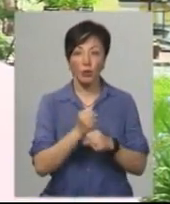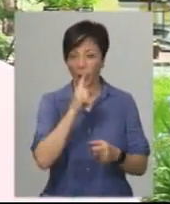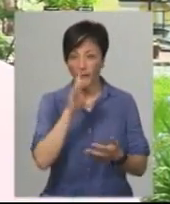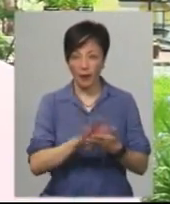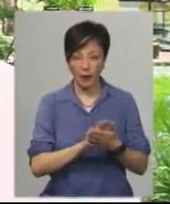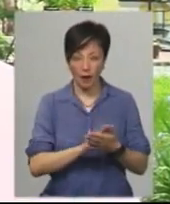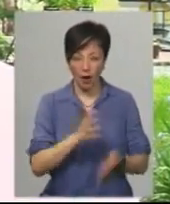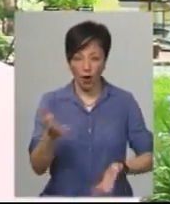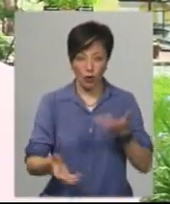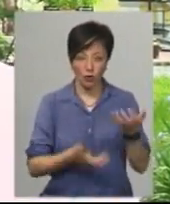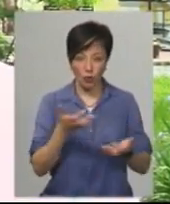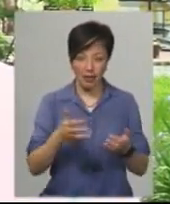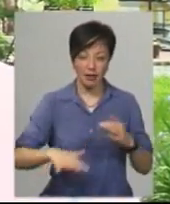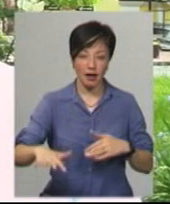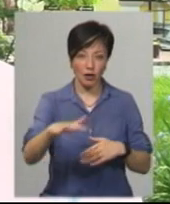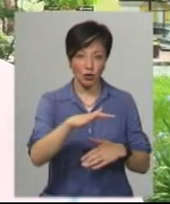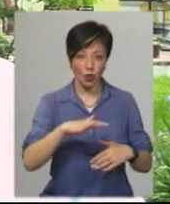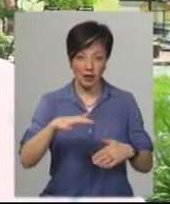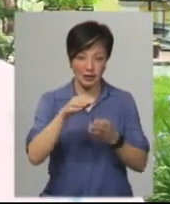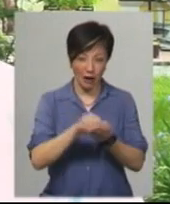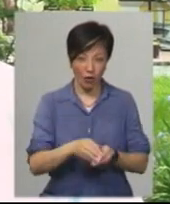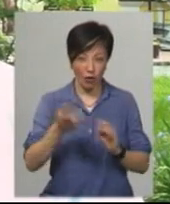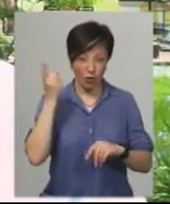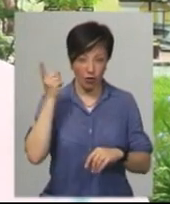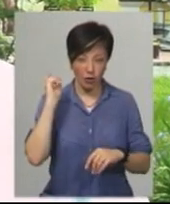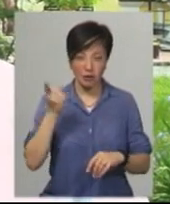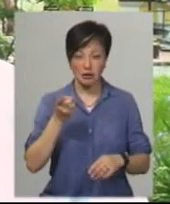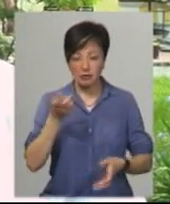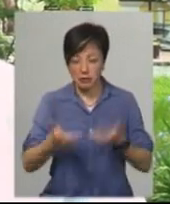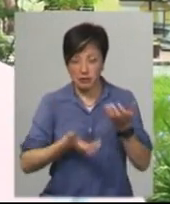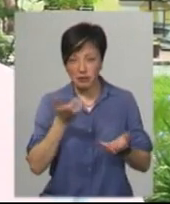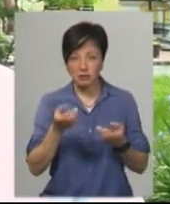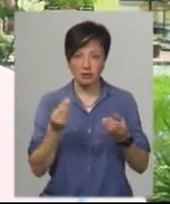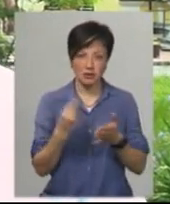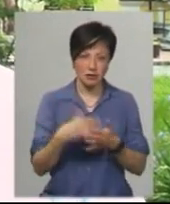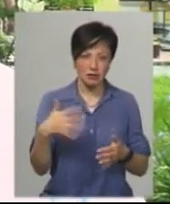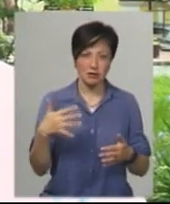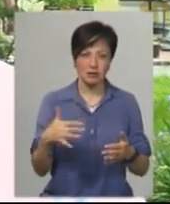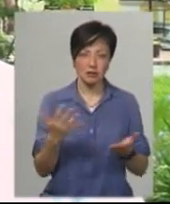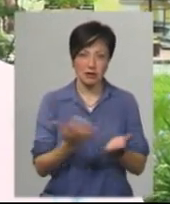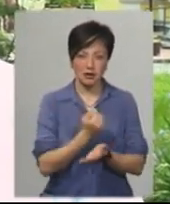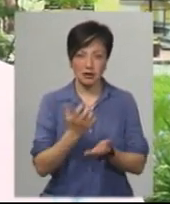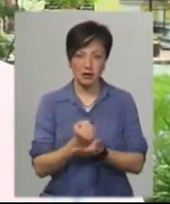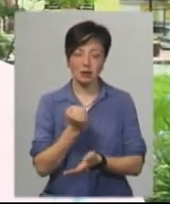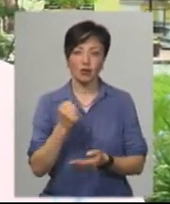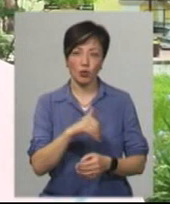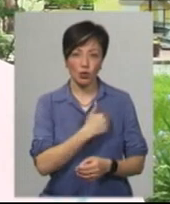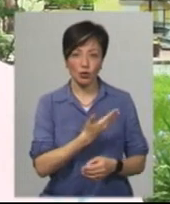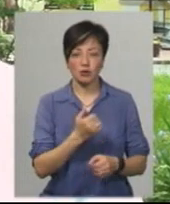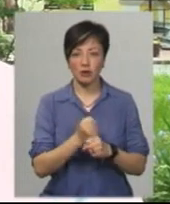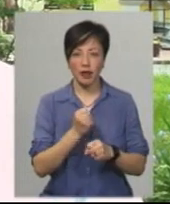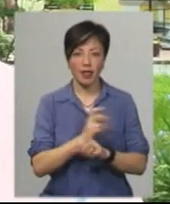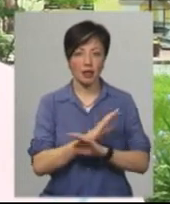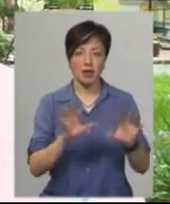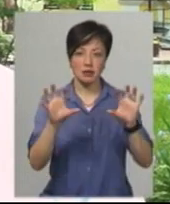території захоронень, маючи намір достатись до якихось об'єктів, які вона хоче знайти, відповідно, вчиняє